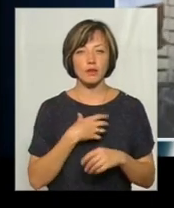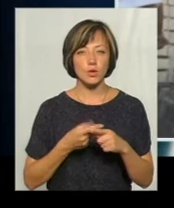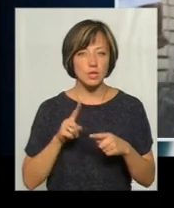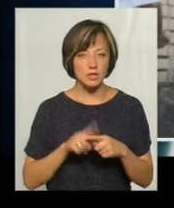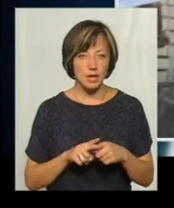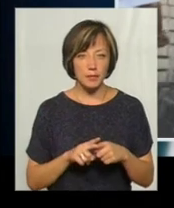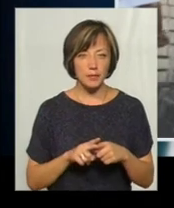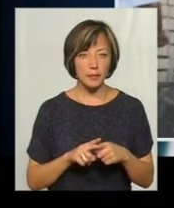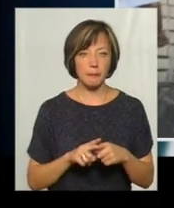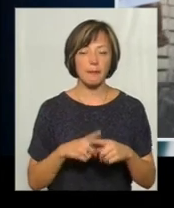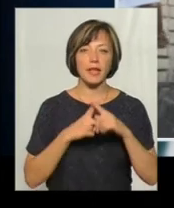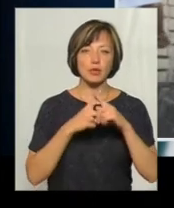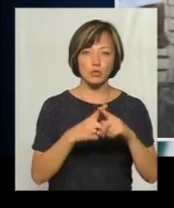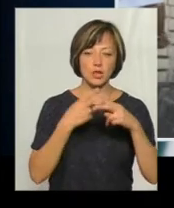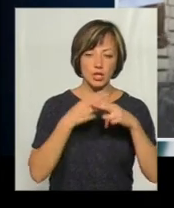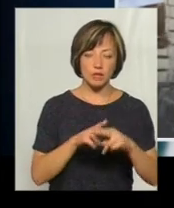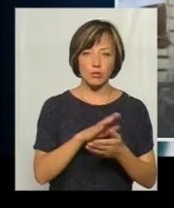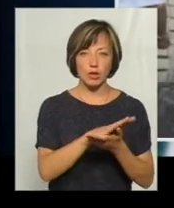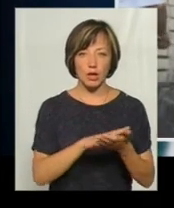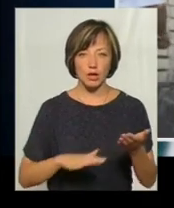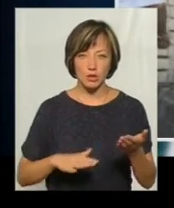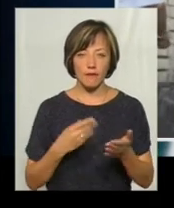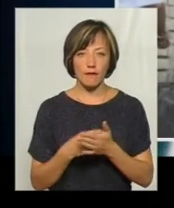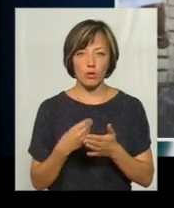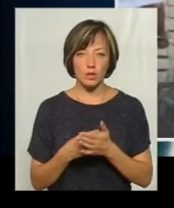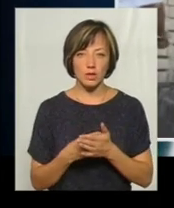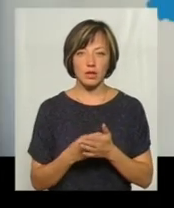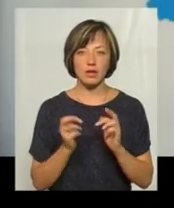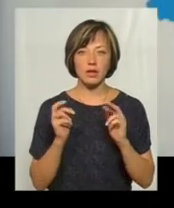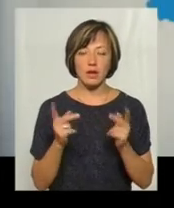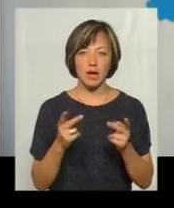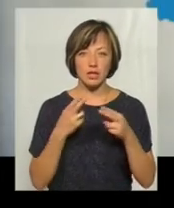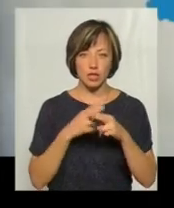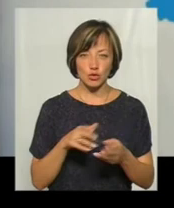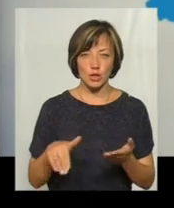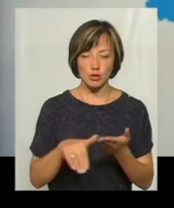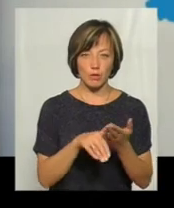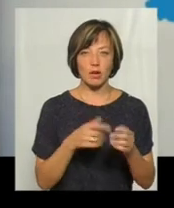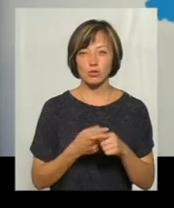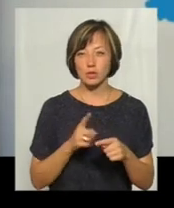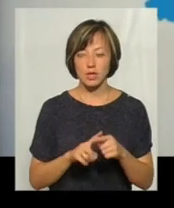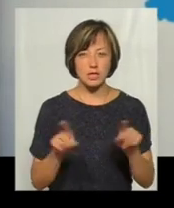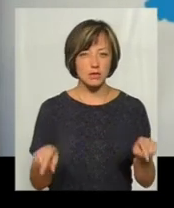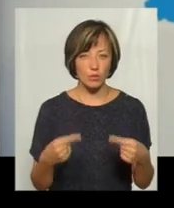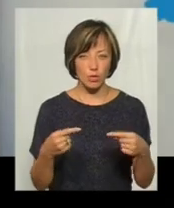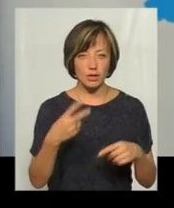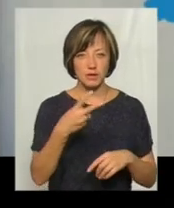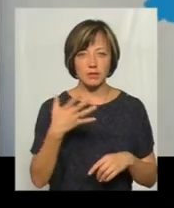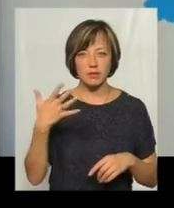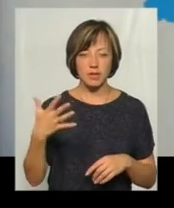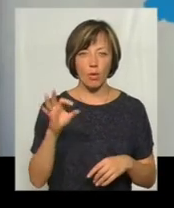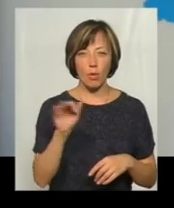це і супровід технічний, по-дальшому фонда, як технічного інструменту. Це створення 25